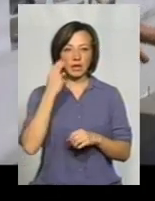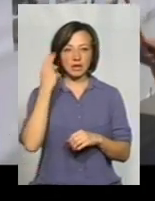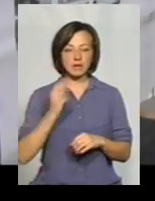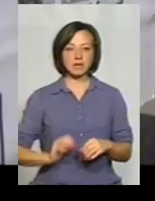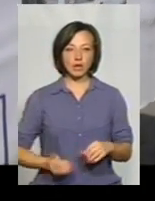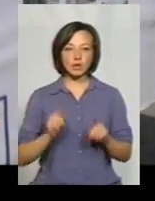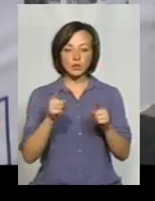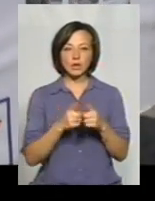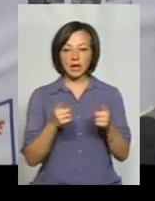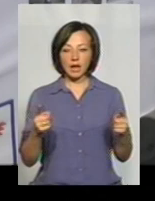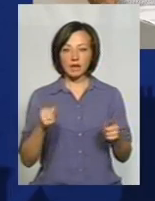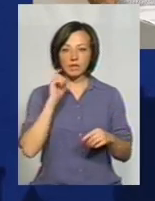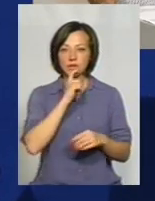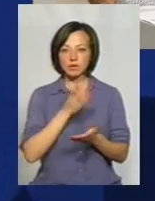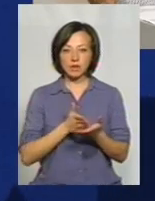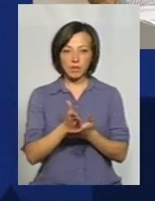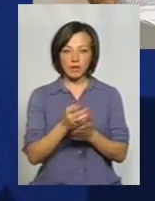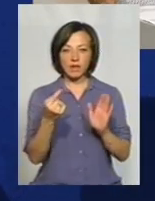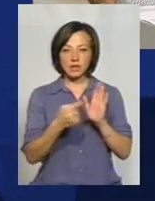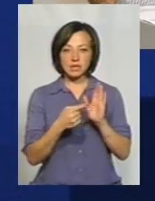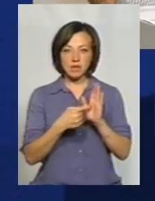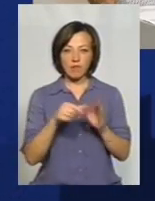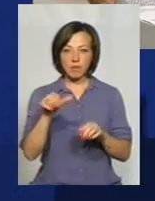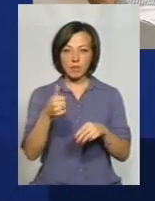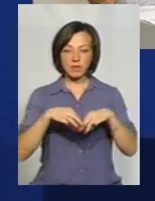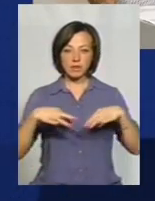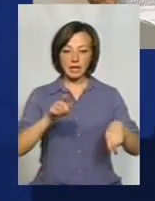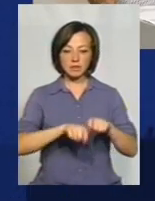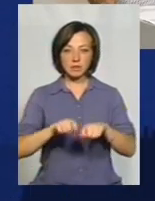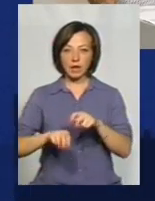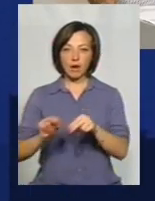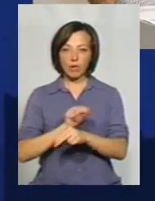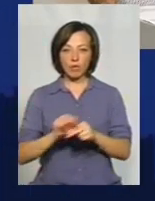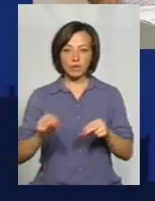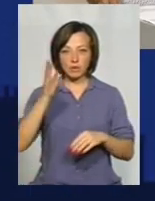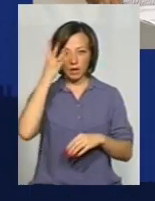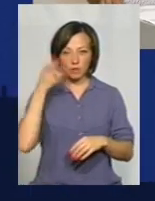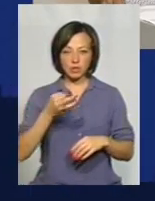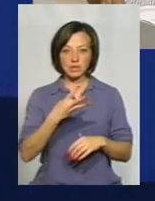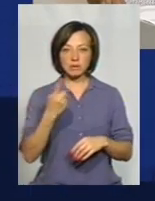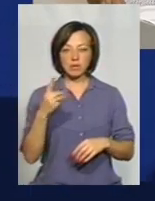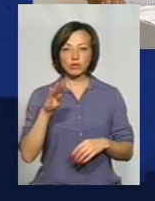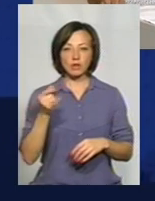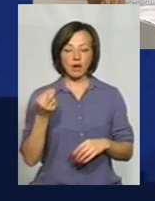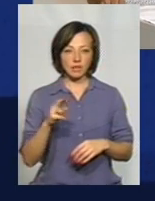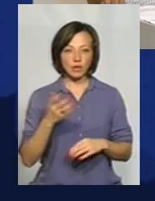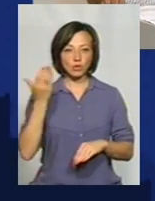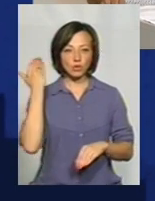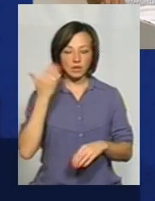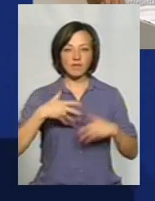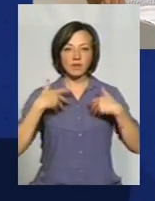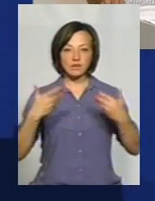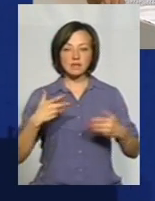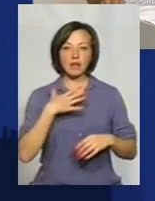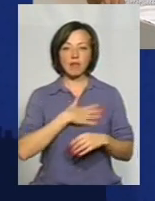Саме на ту ділянку у Вінницькому напрямку вказав Володимир Гройсман, інспектуючи ремонти доріг на Хмельниччині 31 травня. Тоді ж висловив